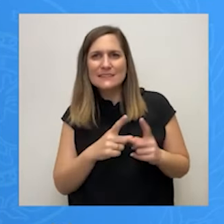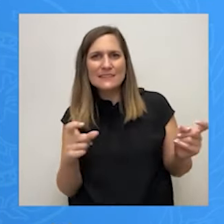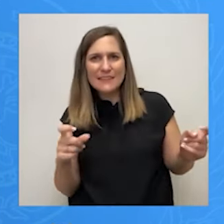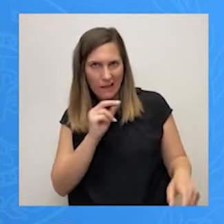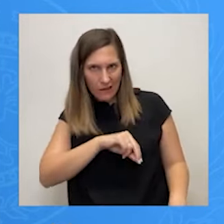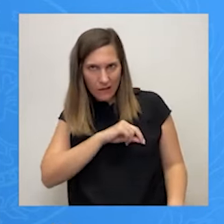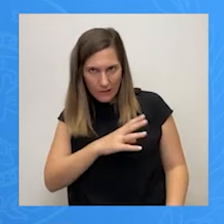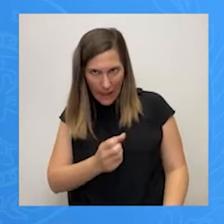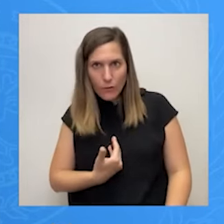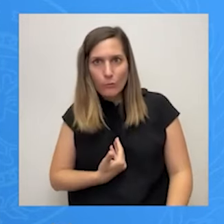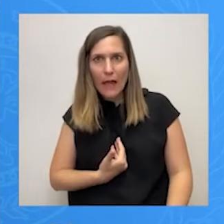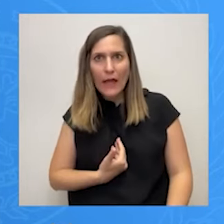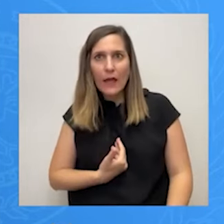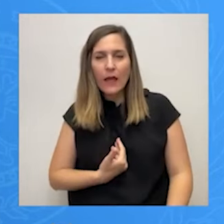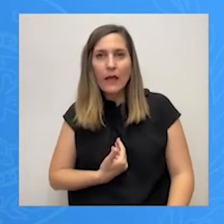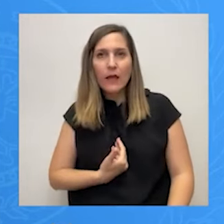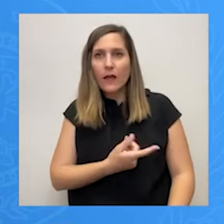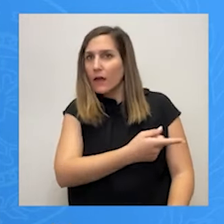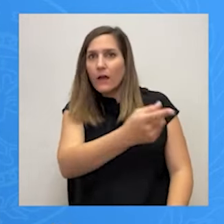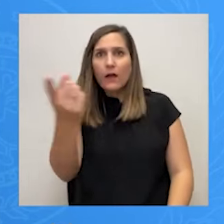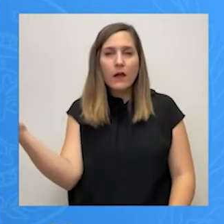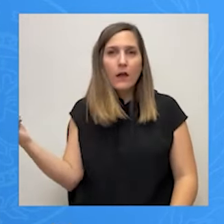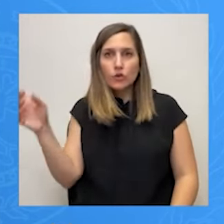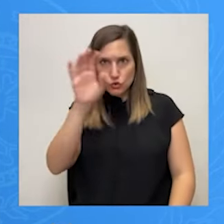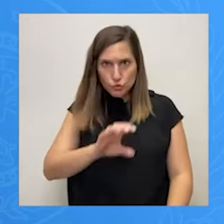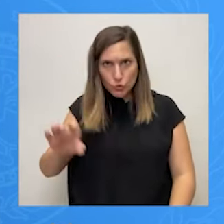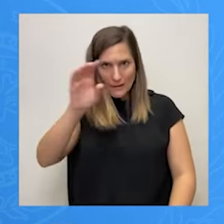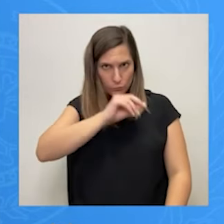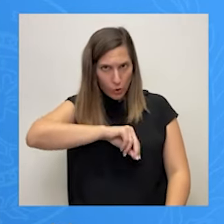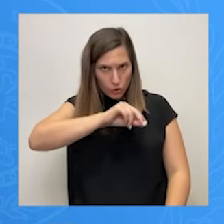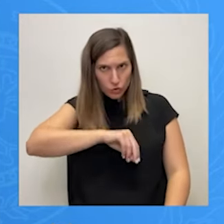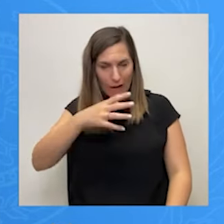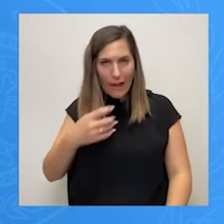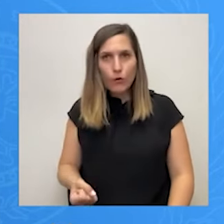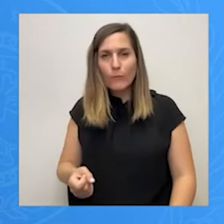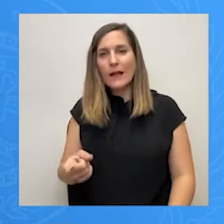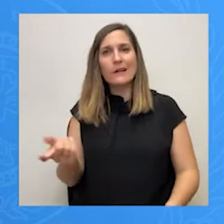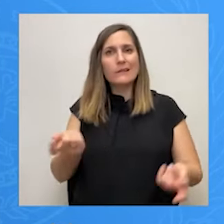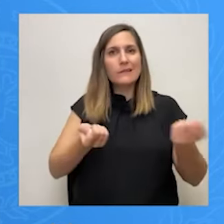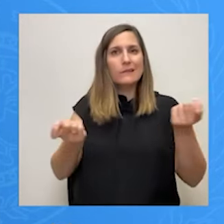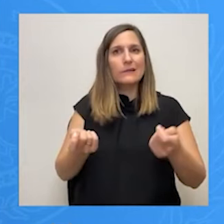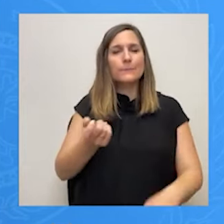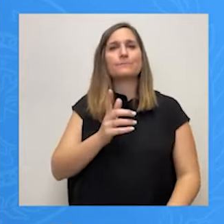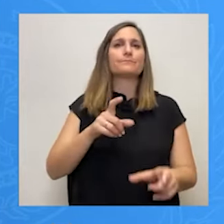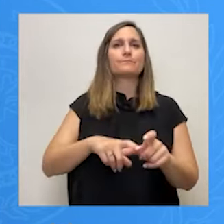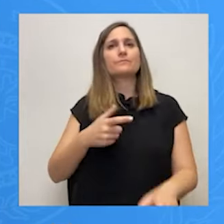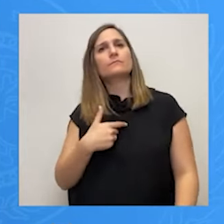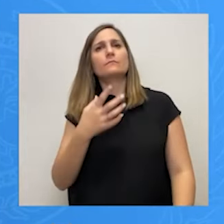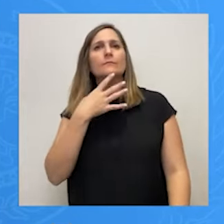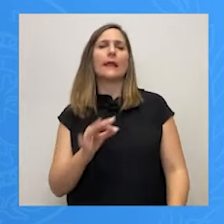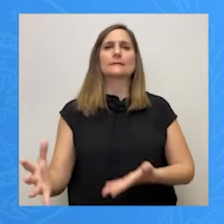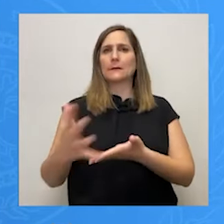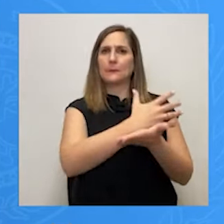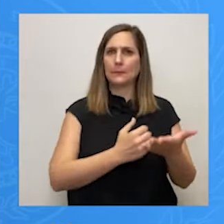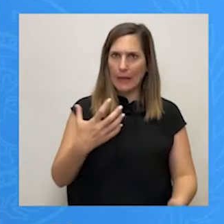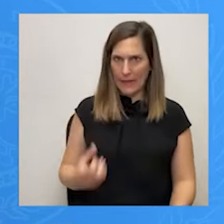Παίρνουμε μέρισμα από το τουρισμό, από τους tour operator Λένε ο Δήμος Αθήνας θα παίρνει αυτά από το τσίρο